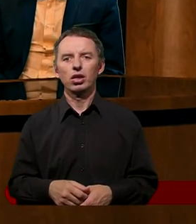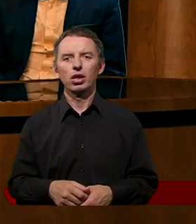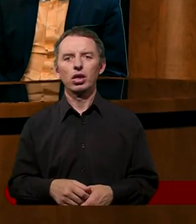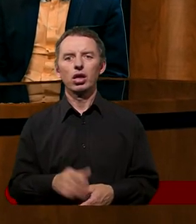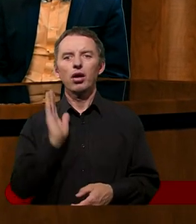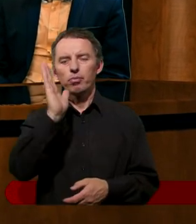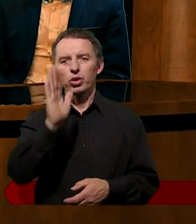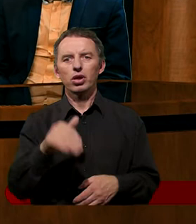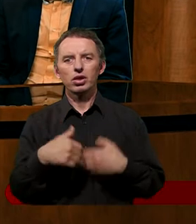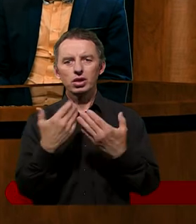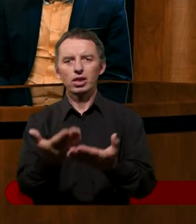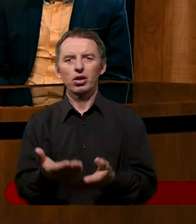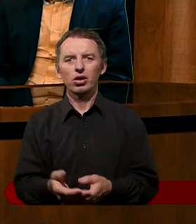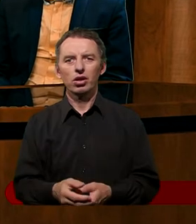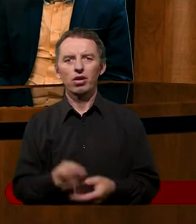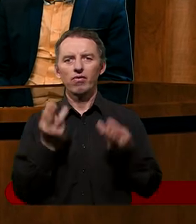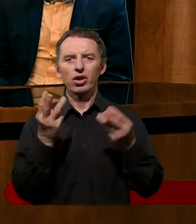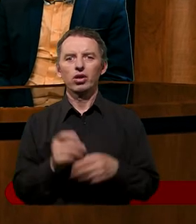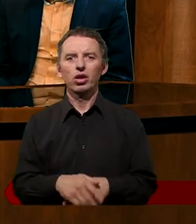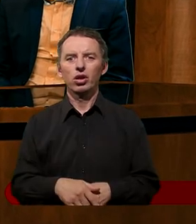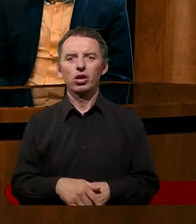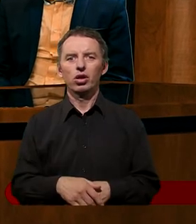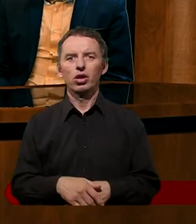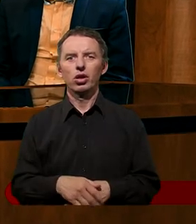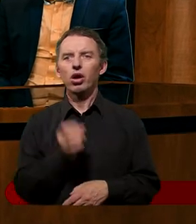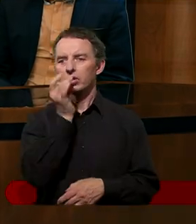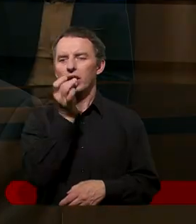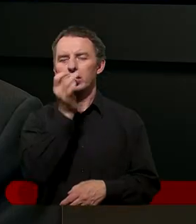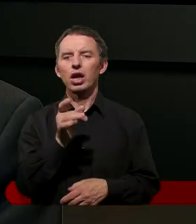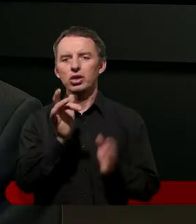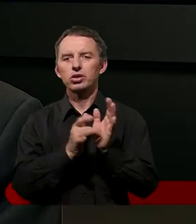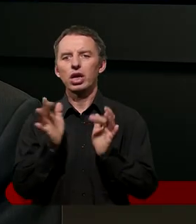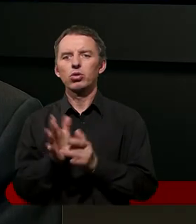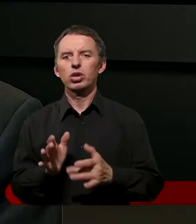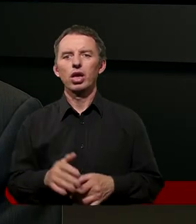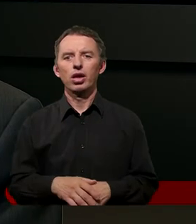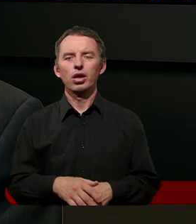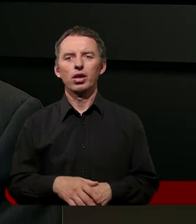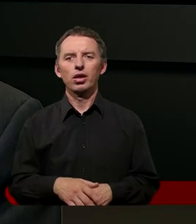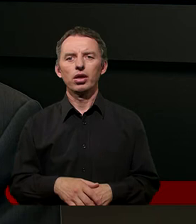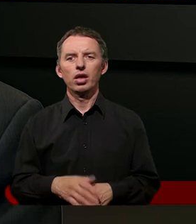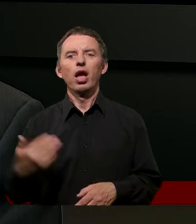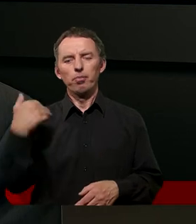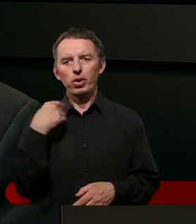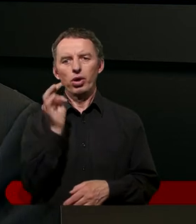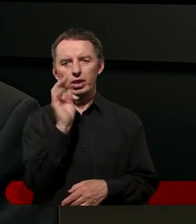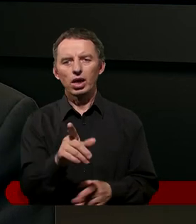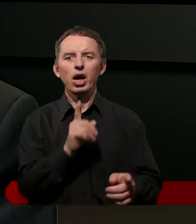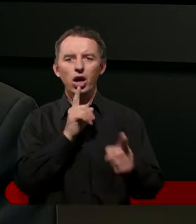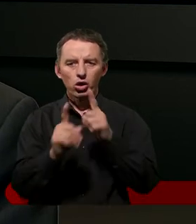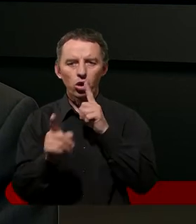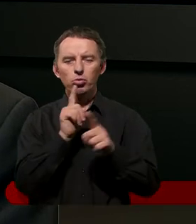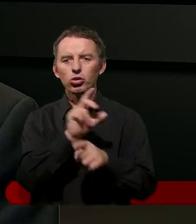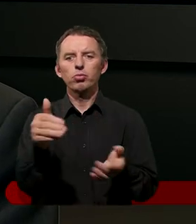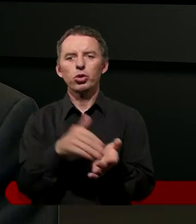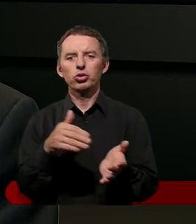I potem ważne, chcieli go bowiem oskarżyć. Czy to była taka nagła